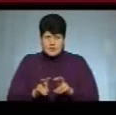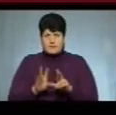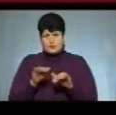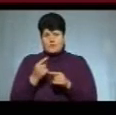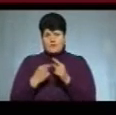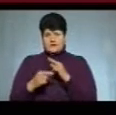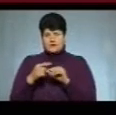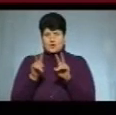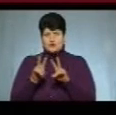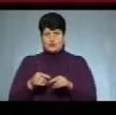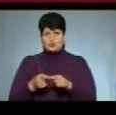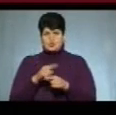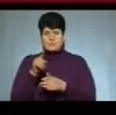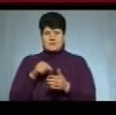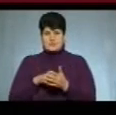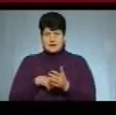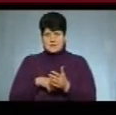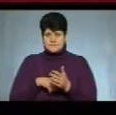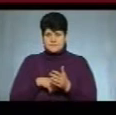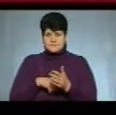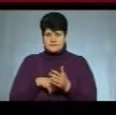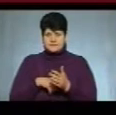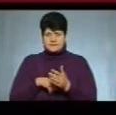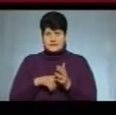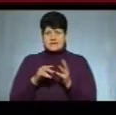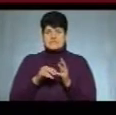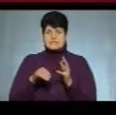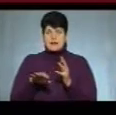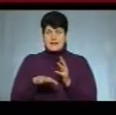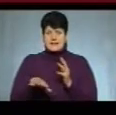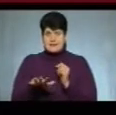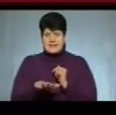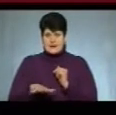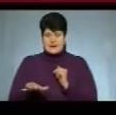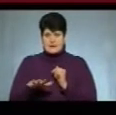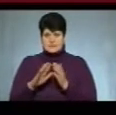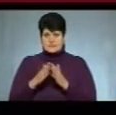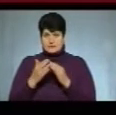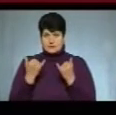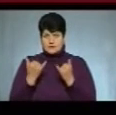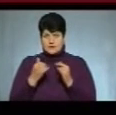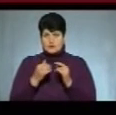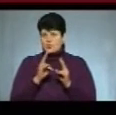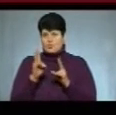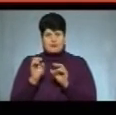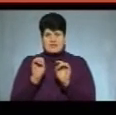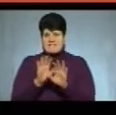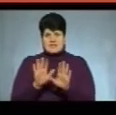розвитку цього питання. До речі, земельна ділянка на сьогодні нікому не була віддана.